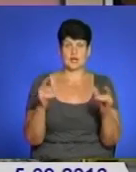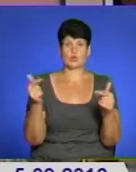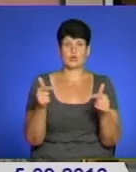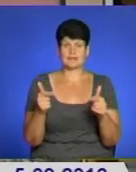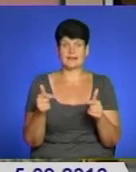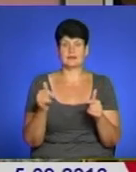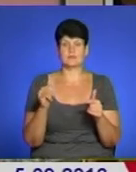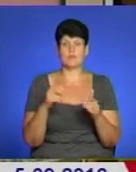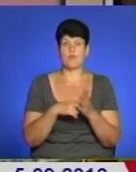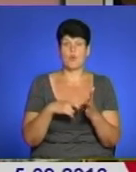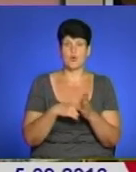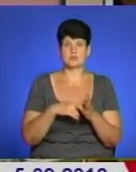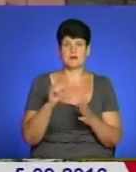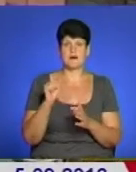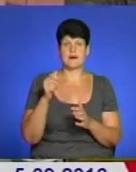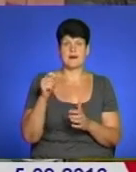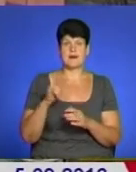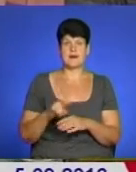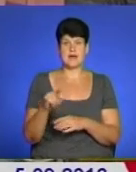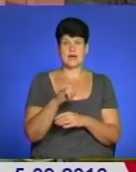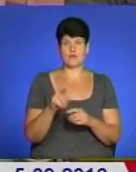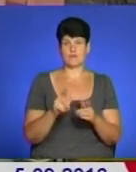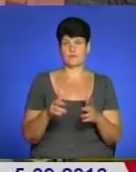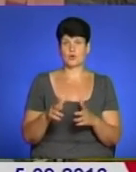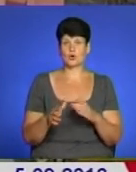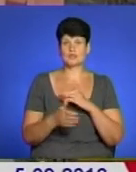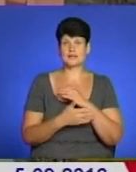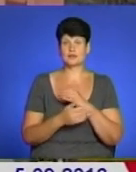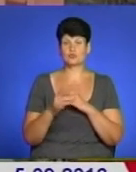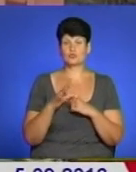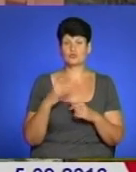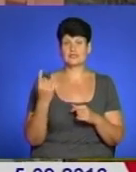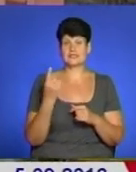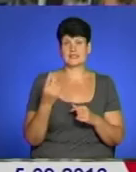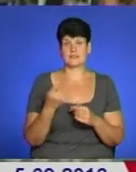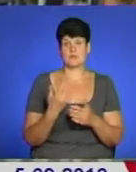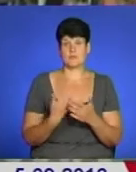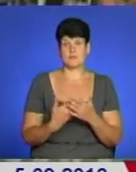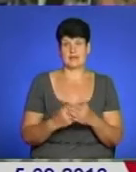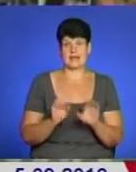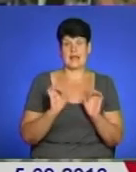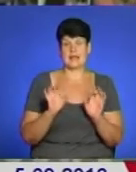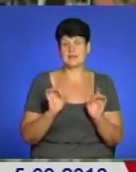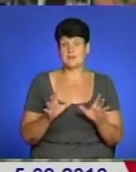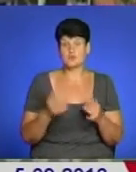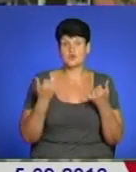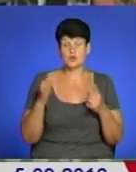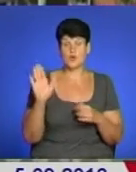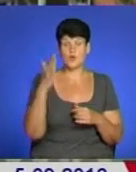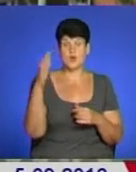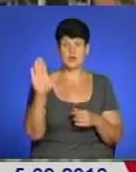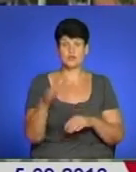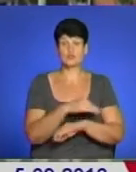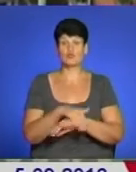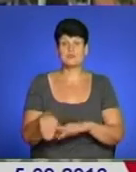інтурист, пошта та аерофлот. Останній був чи не єдиним об'єктом реклами. Сьогодні, прогулюючись вулицями